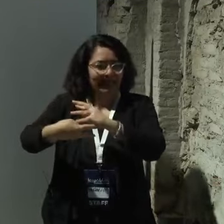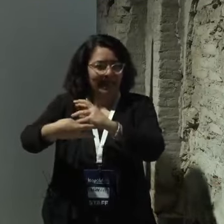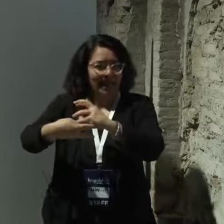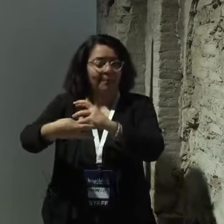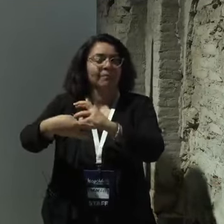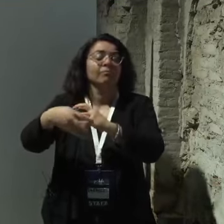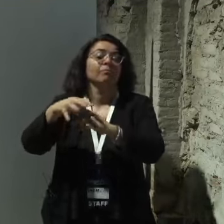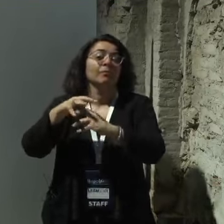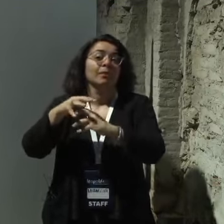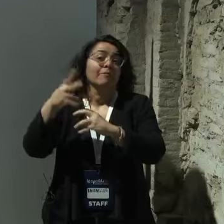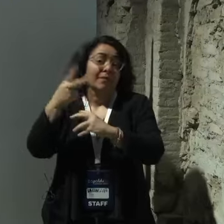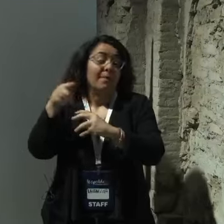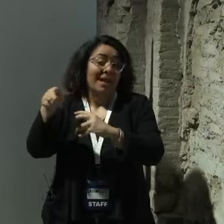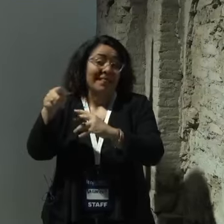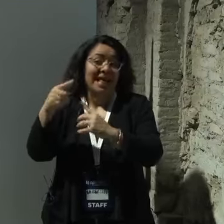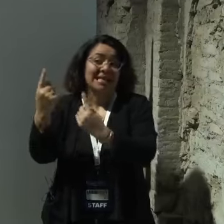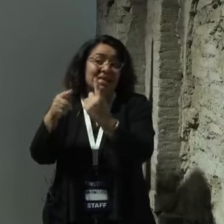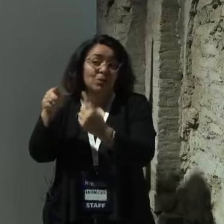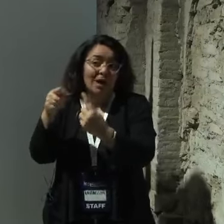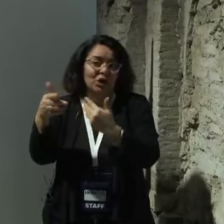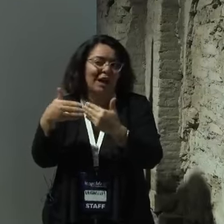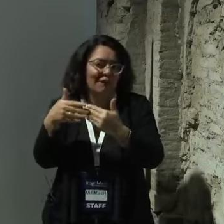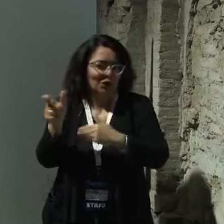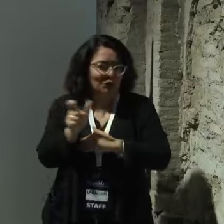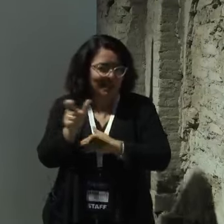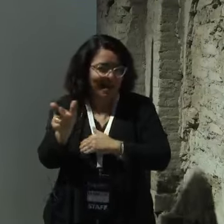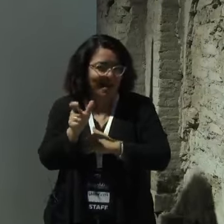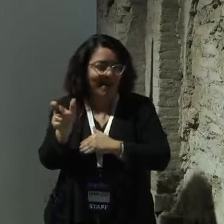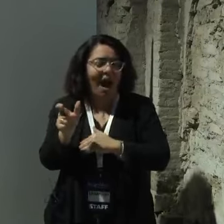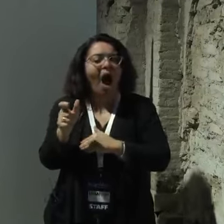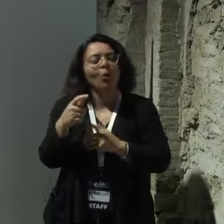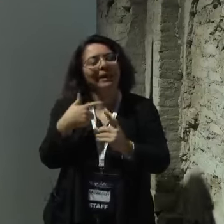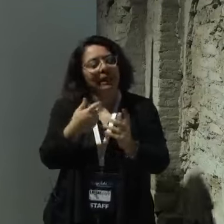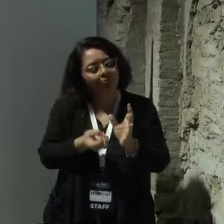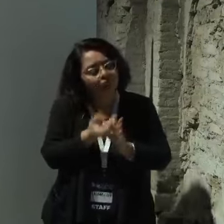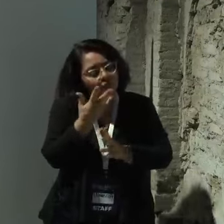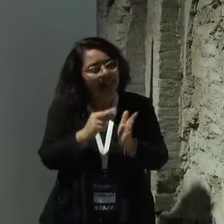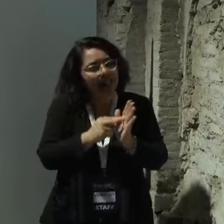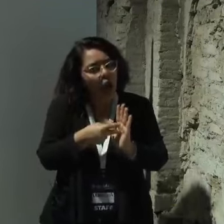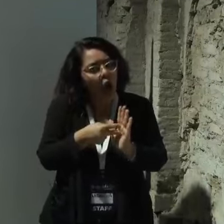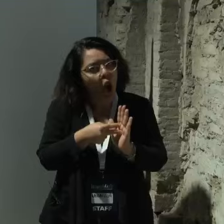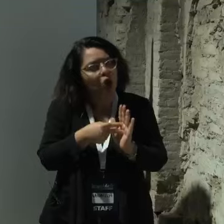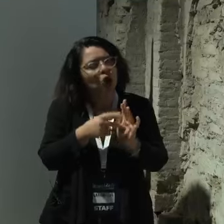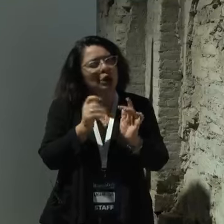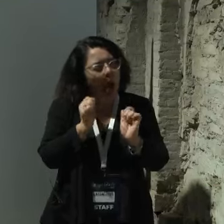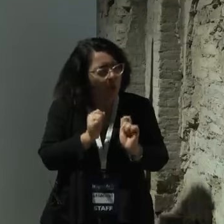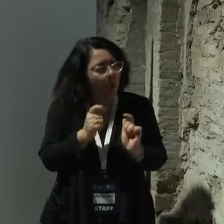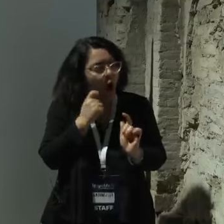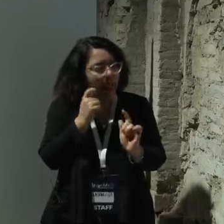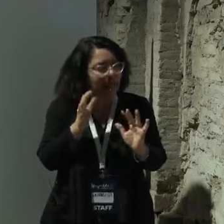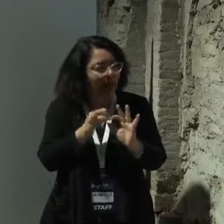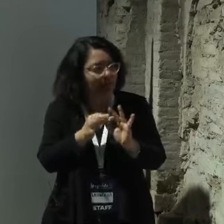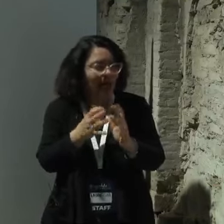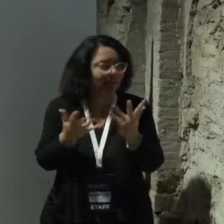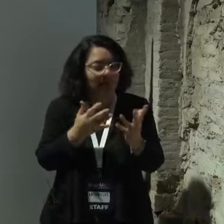cosmica che è molto nociva per l'essere umano e quindi abbiamo creato una tecnologia che sembra essere molto interessante. Ma il